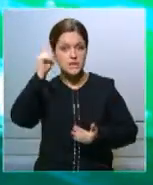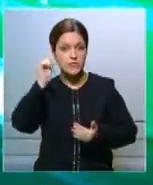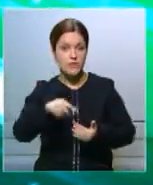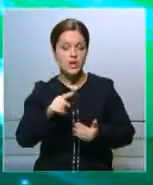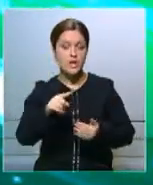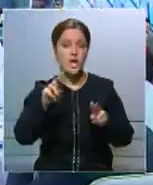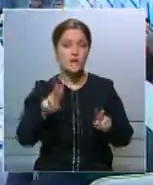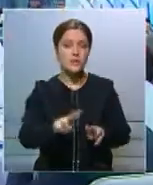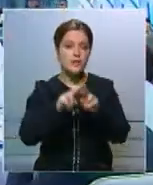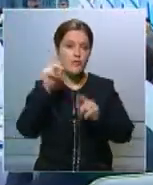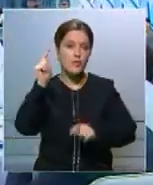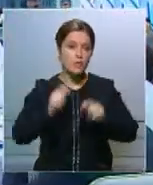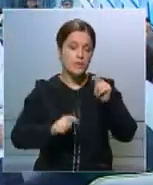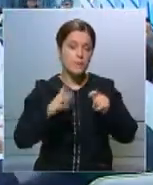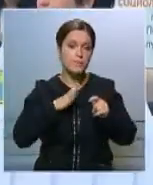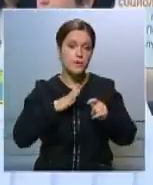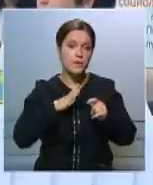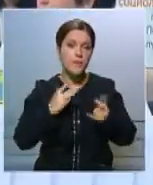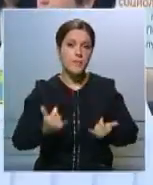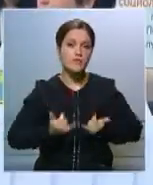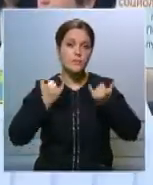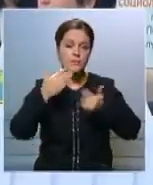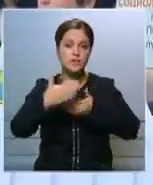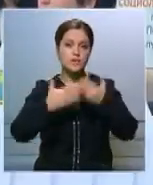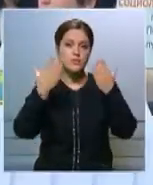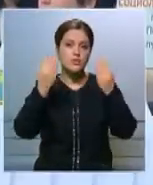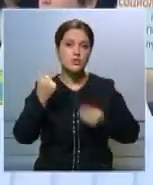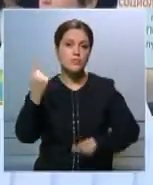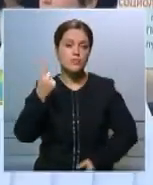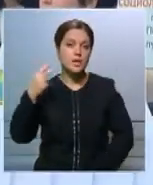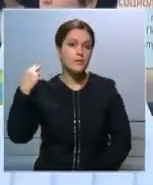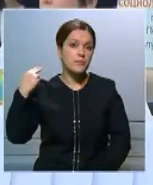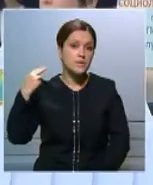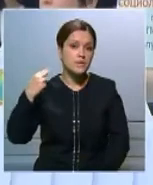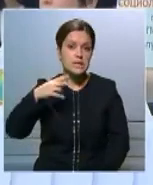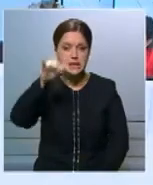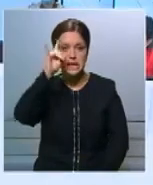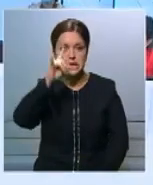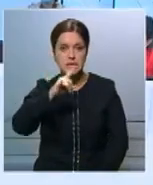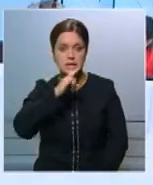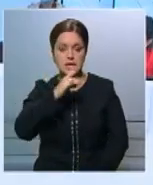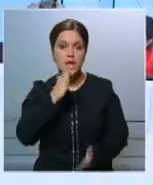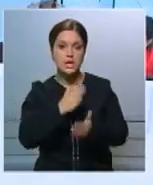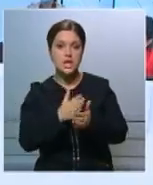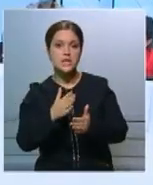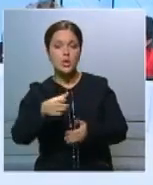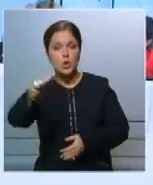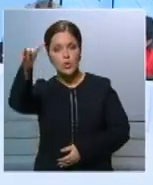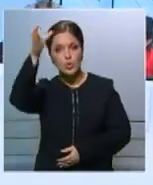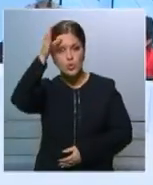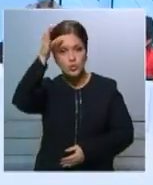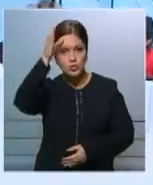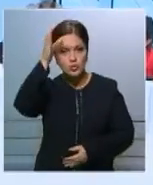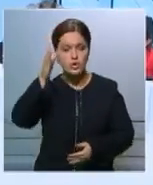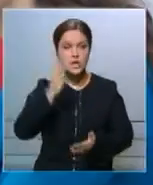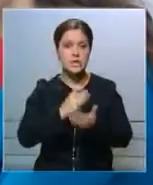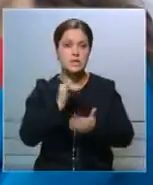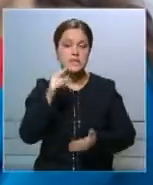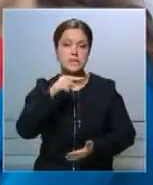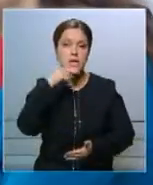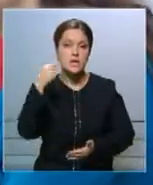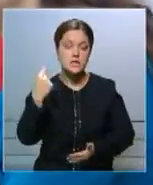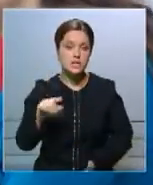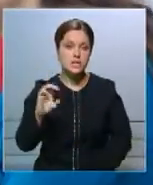известно сегодня на Астанинском форуме, который был посвящен предстоящему дню первого президента Казахстана. Более сотни ученых и